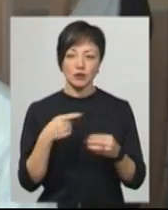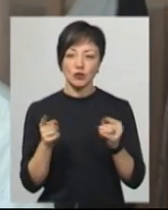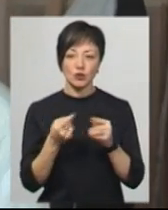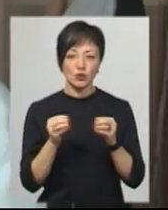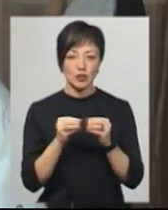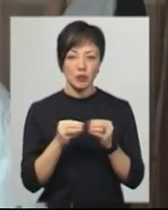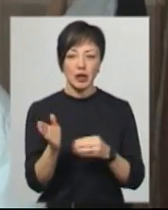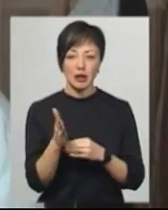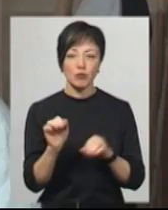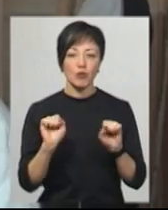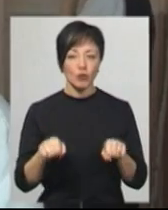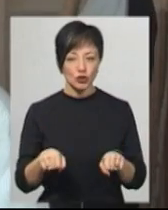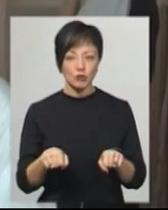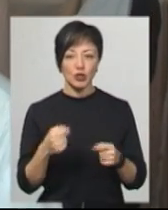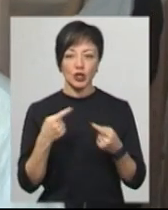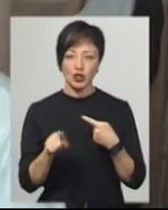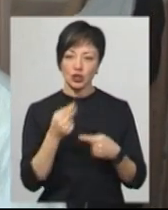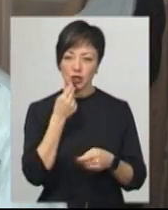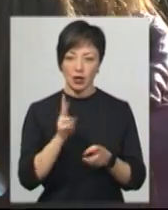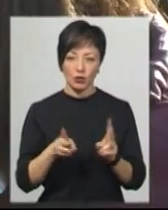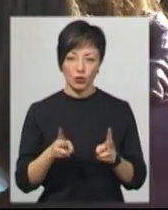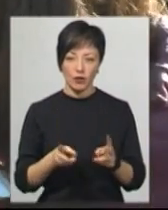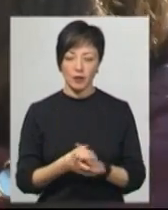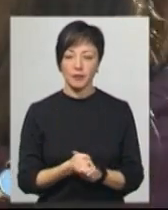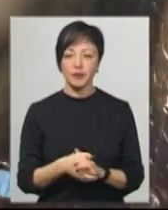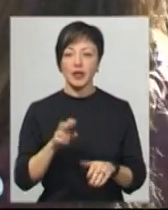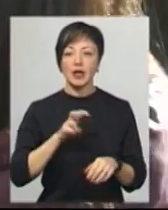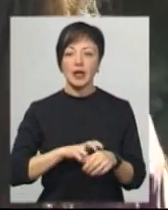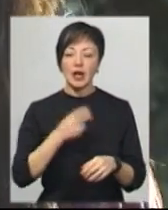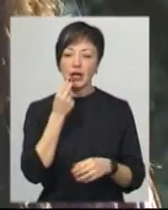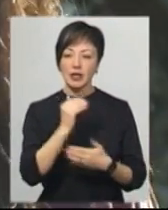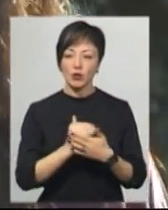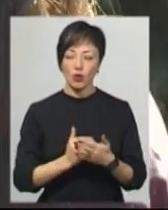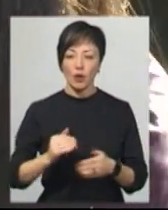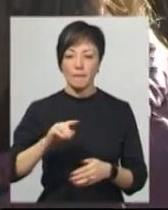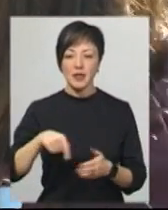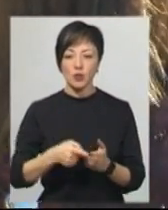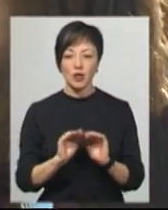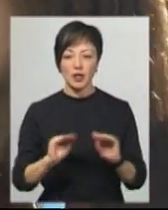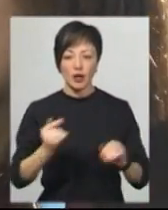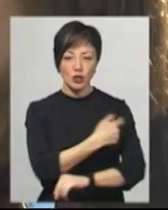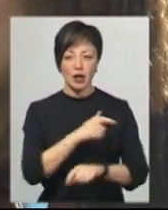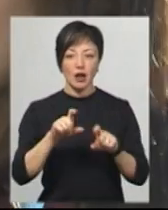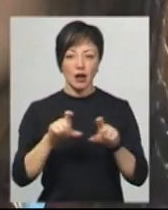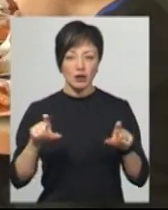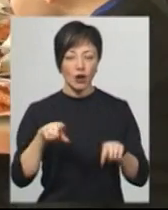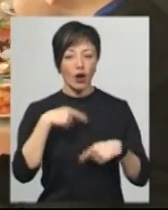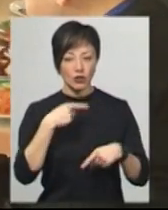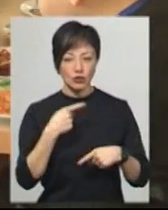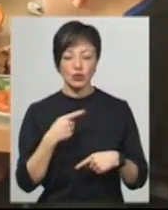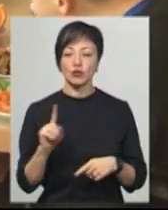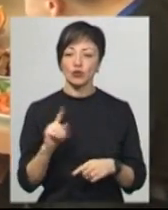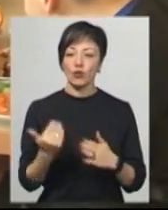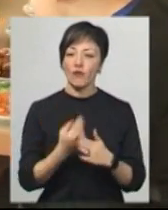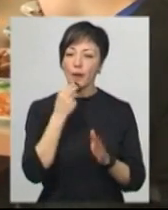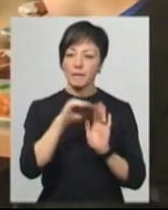самої риби ми можемо інші страви готувати. Лікарка-діетолог Хмельницької обласної дитячої лікарні Антоніна Рожик говорить, що